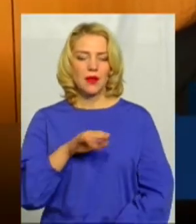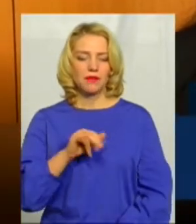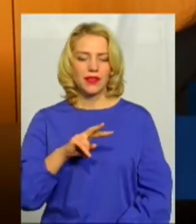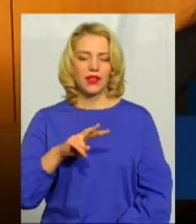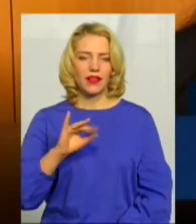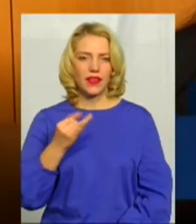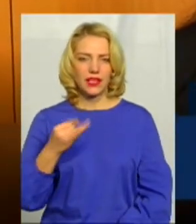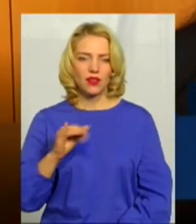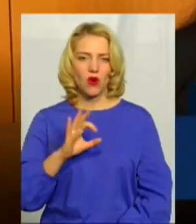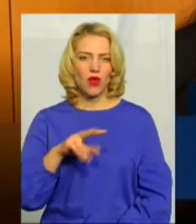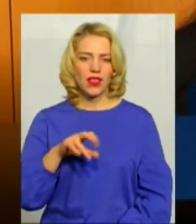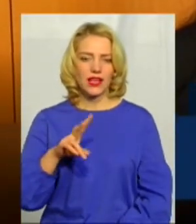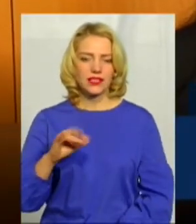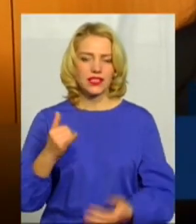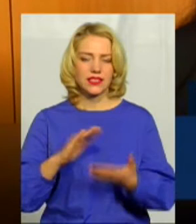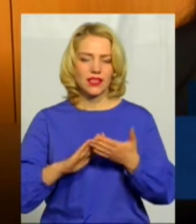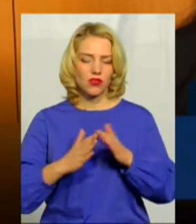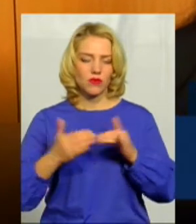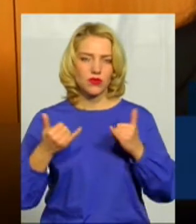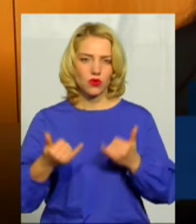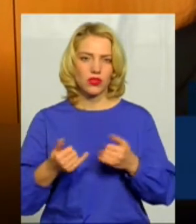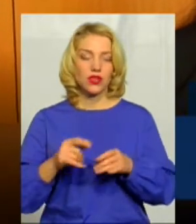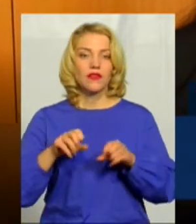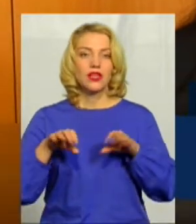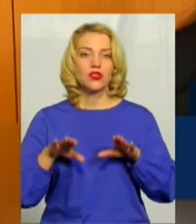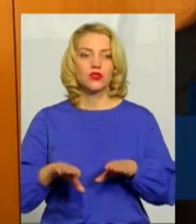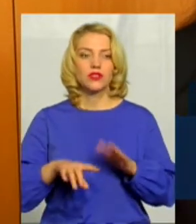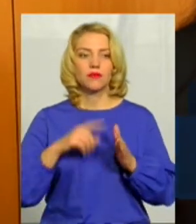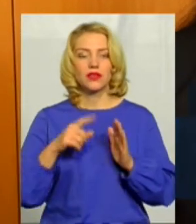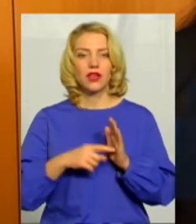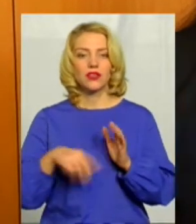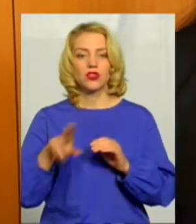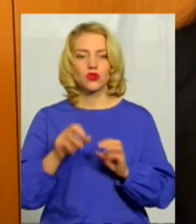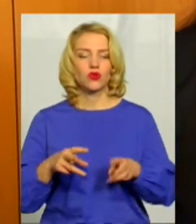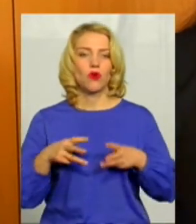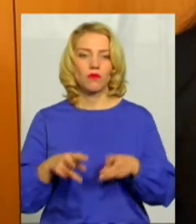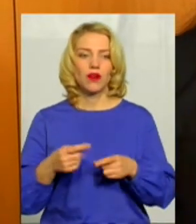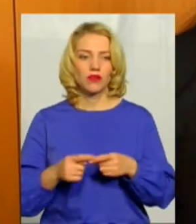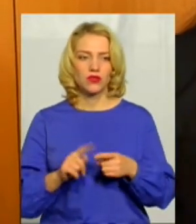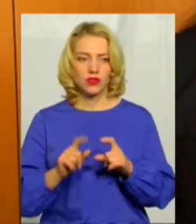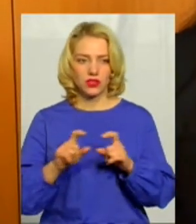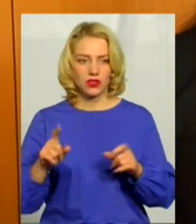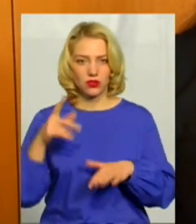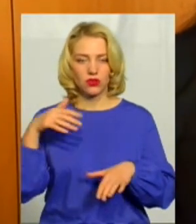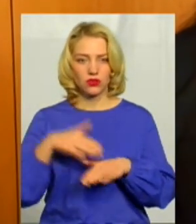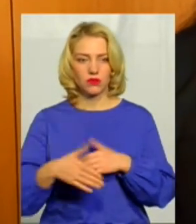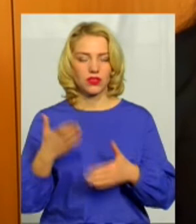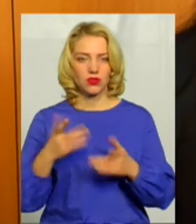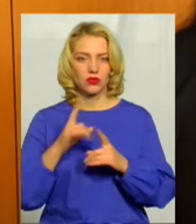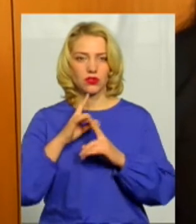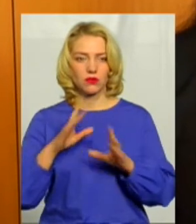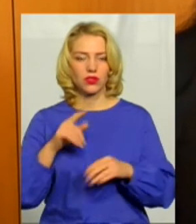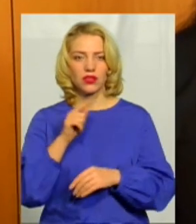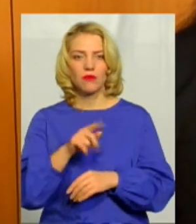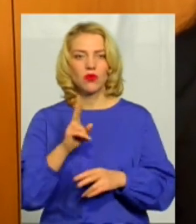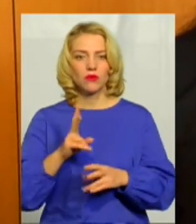сьогодні вирішується питання стосовно здійснення опалювання в даному закладі. Ну і ви самі розумієте, якщо не буде там кому